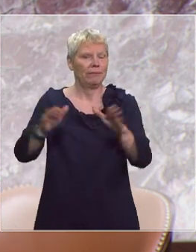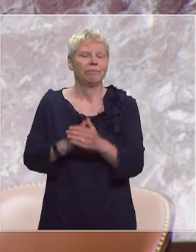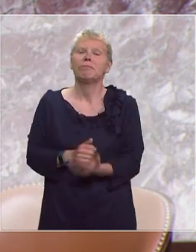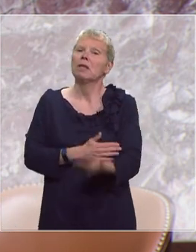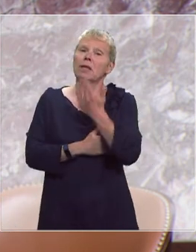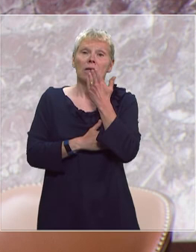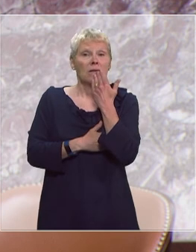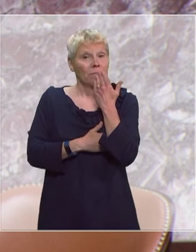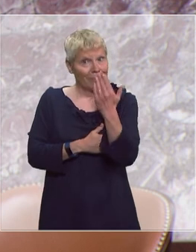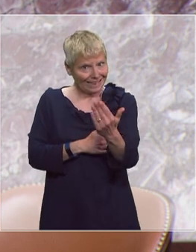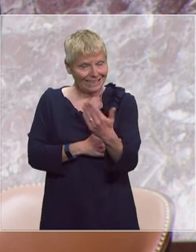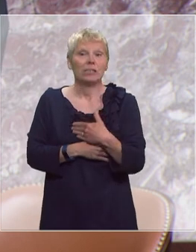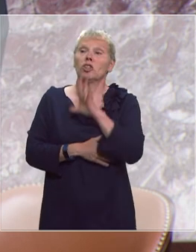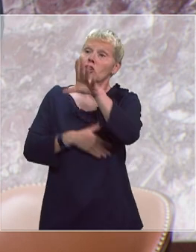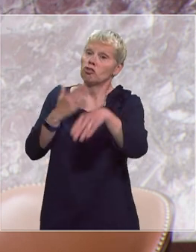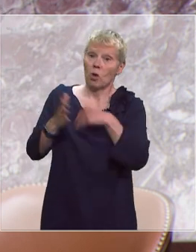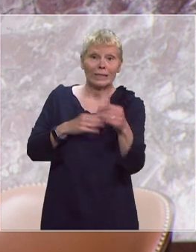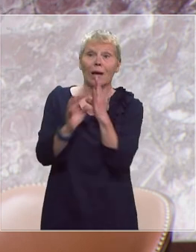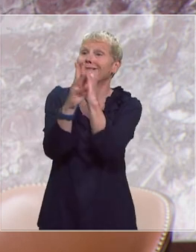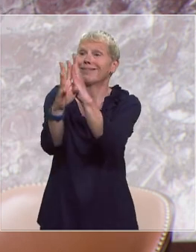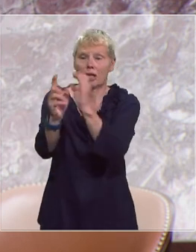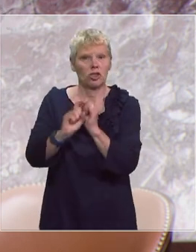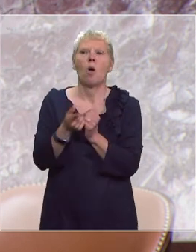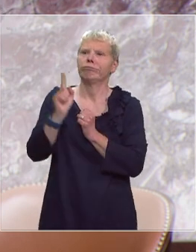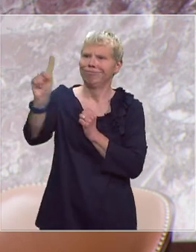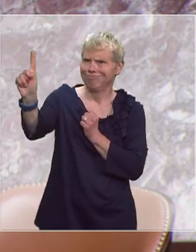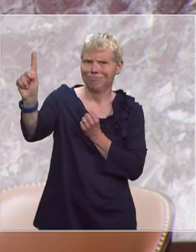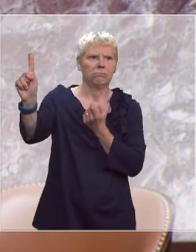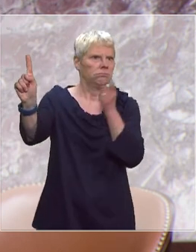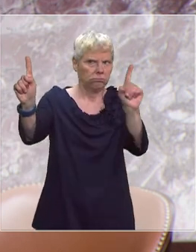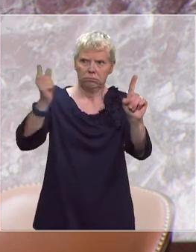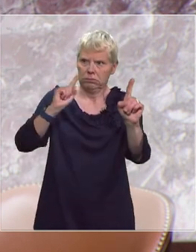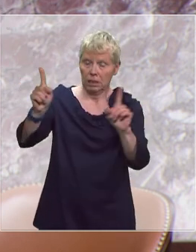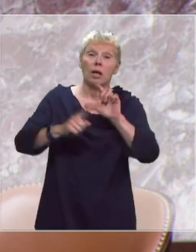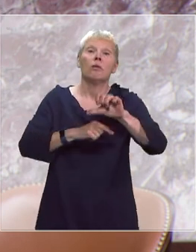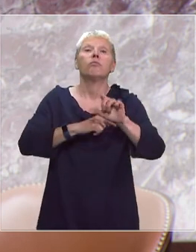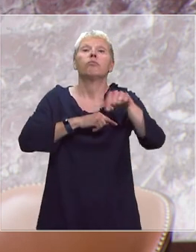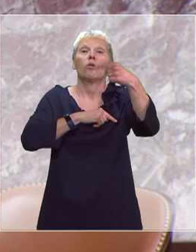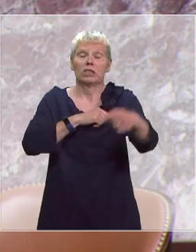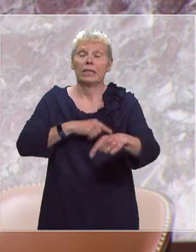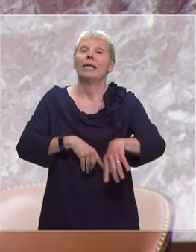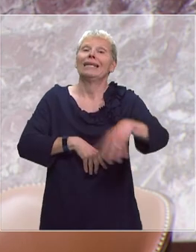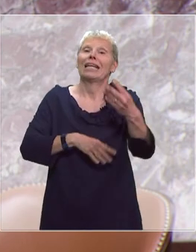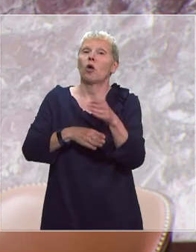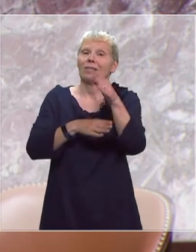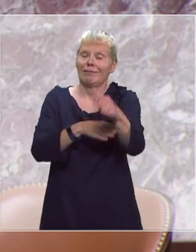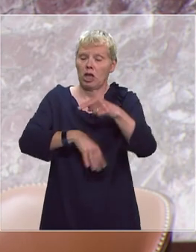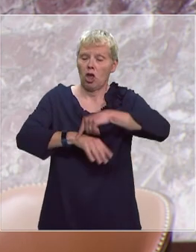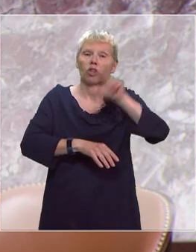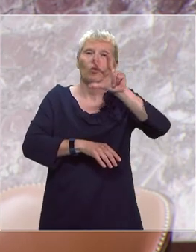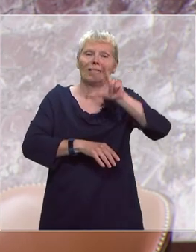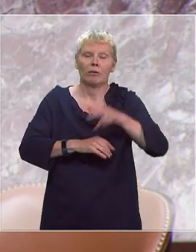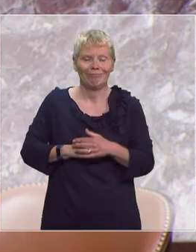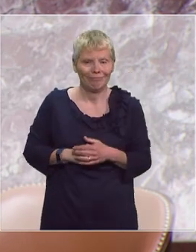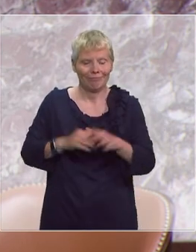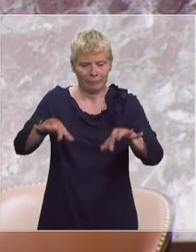remercie de sortir de manière échelonnée prochaine séance mardi 14 avril à 15h questions au gouvernement la